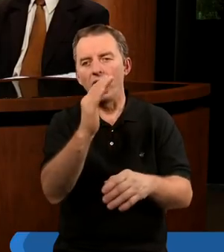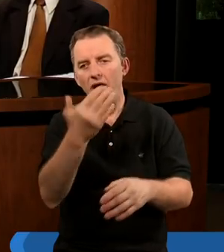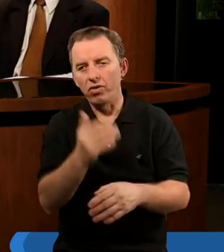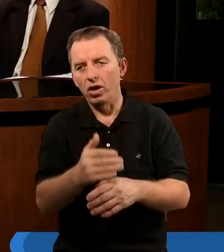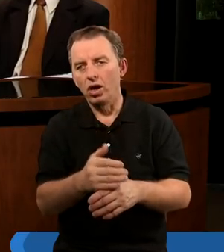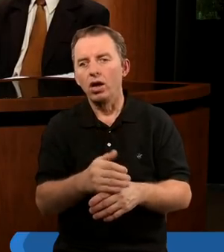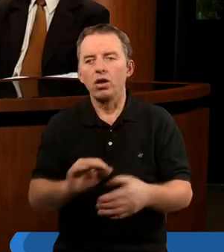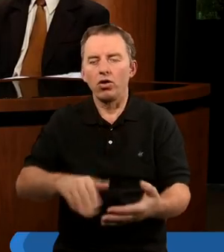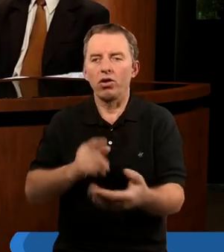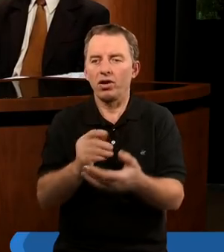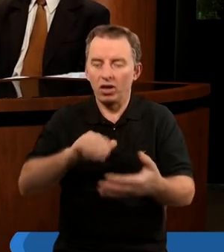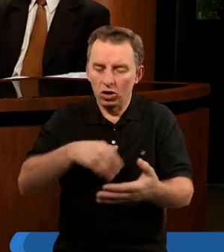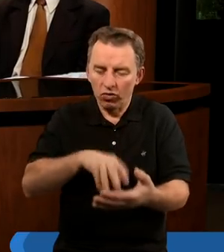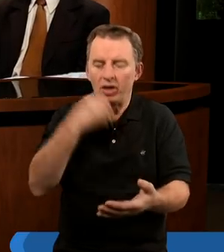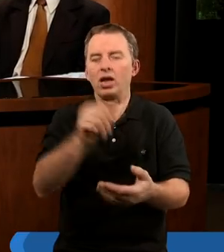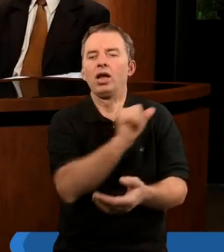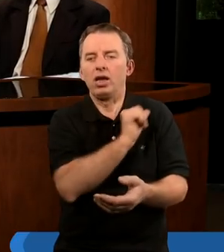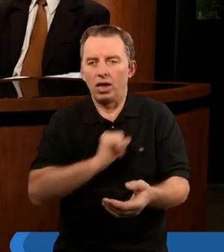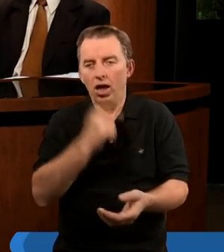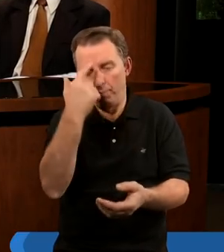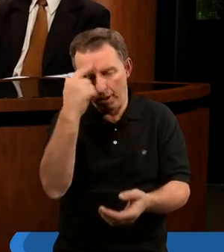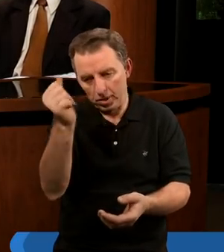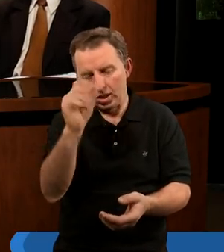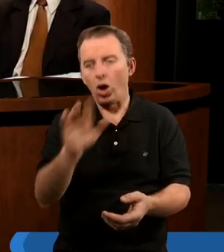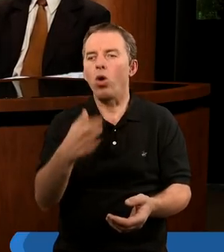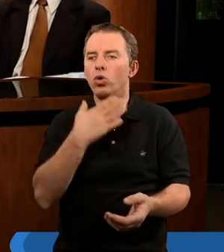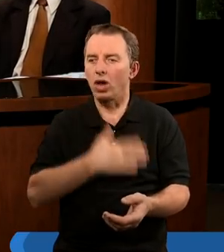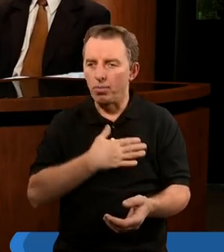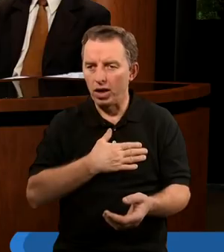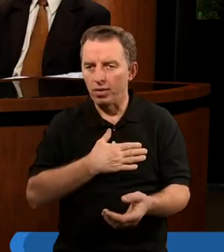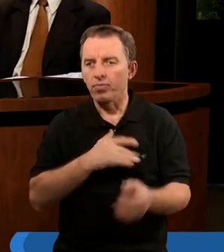święcenia tego samego dnia, żeby pamiętać o szabacie,